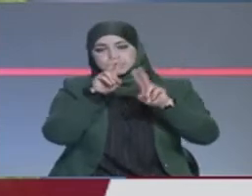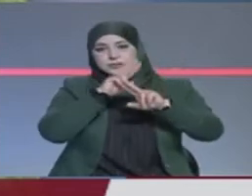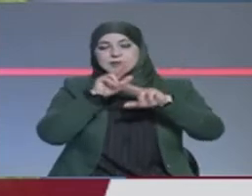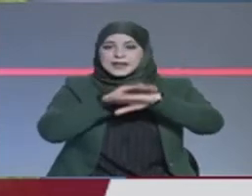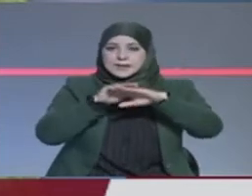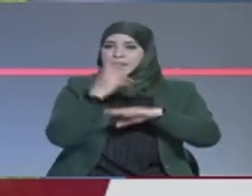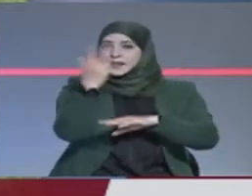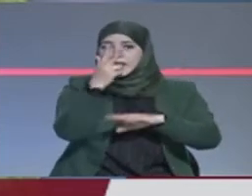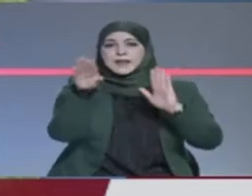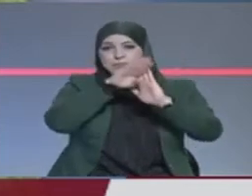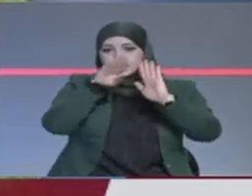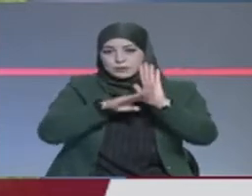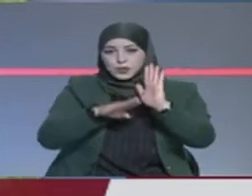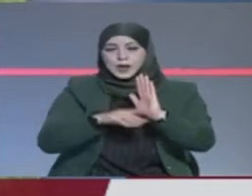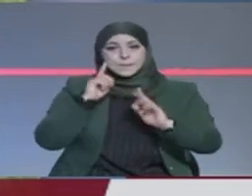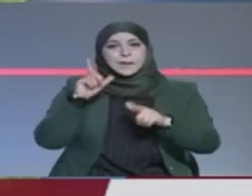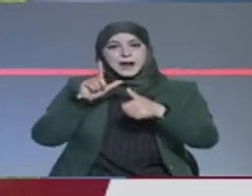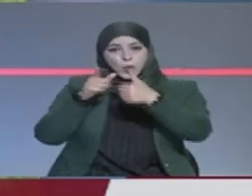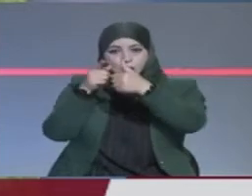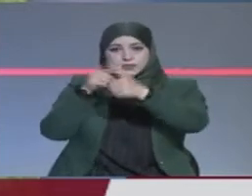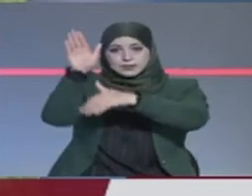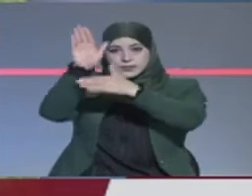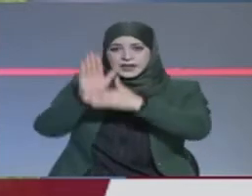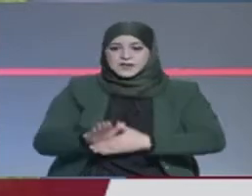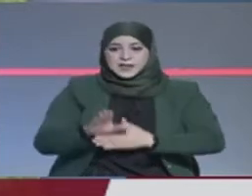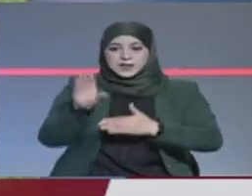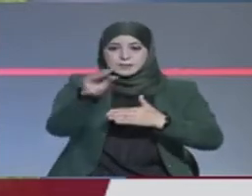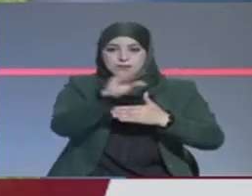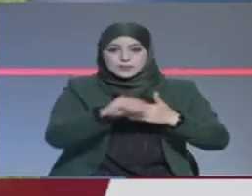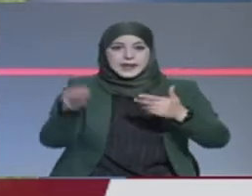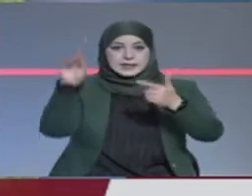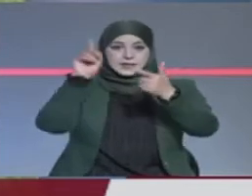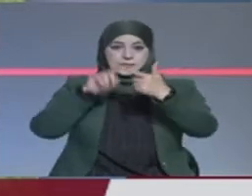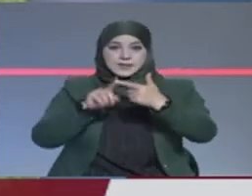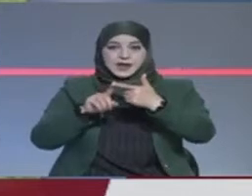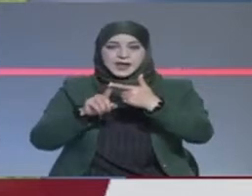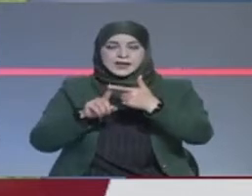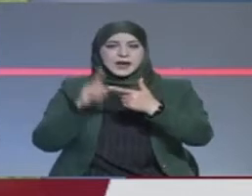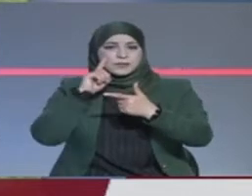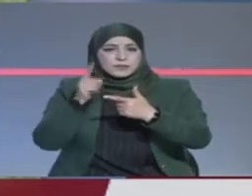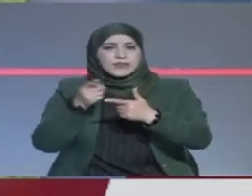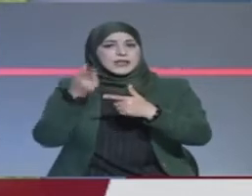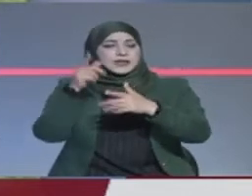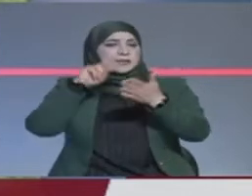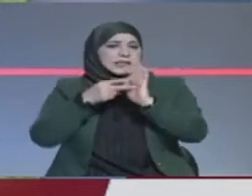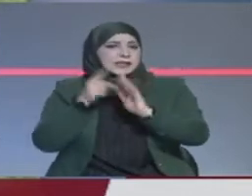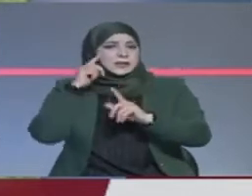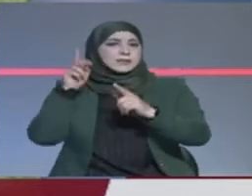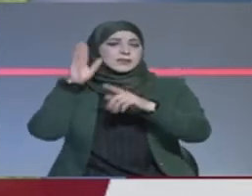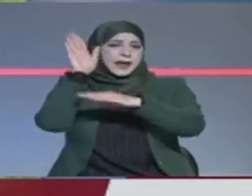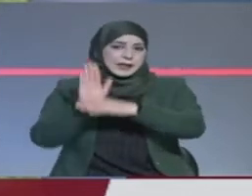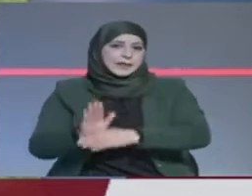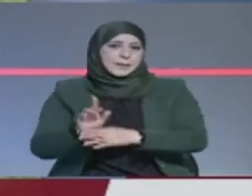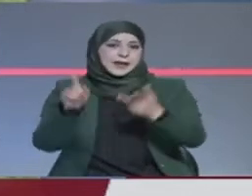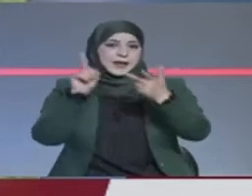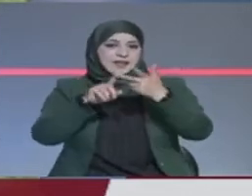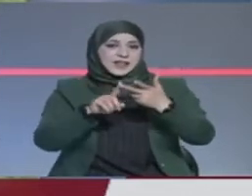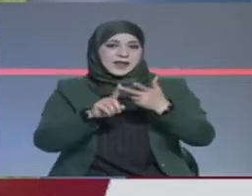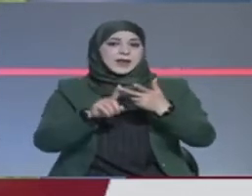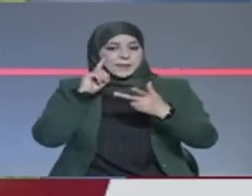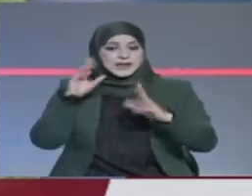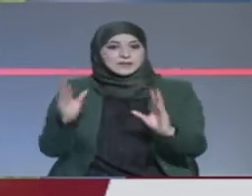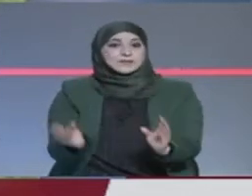للحفاظ على هذه المناطق تثمين هذه المناطق وخلق مواطن